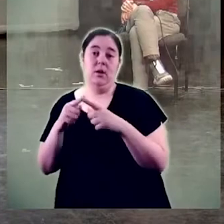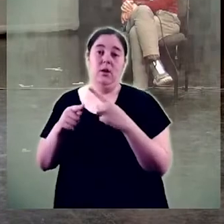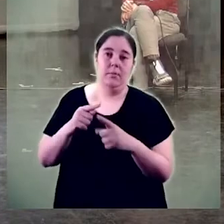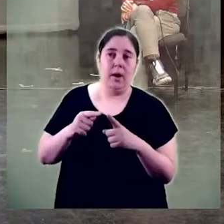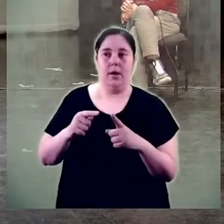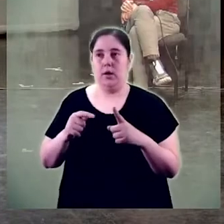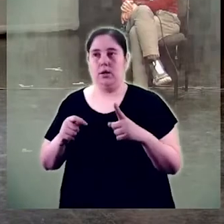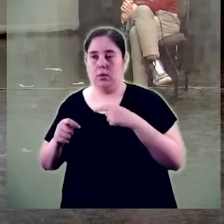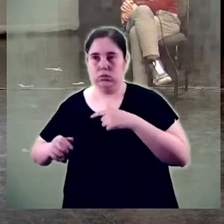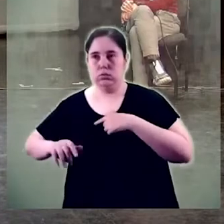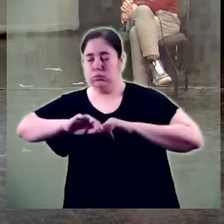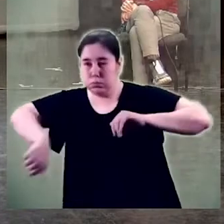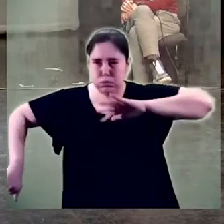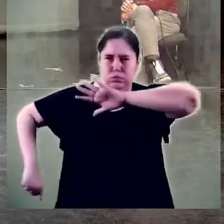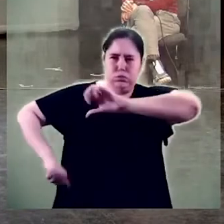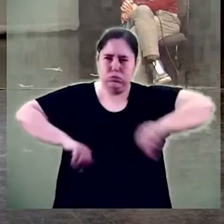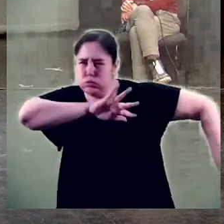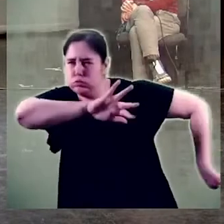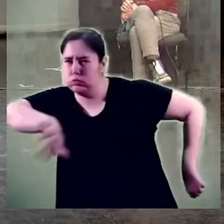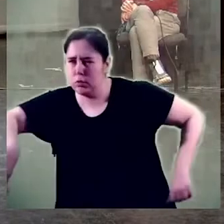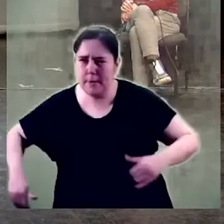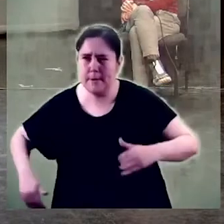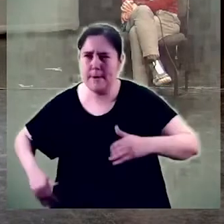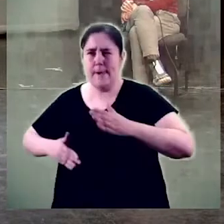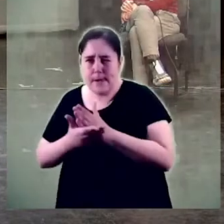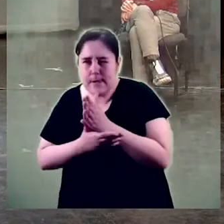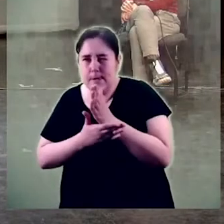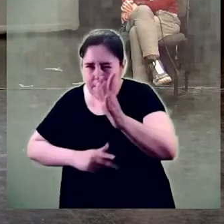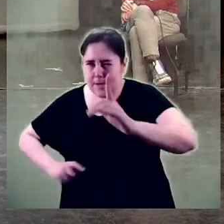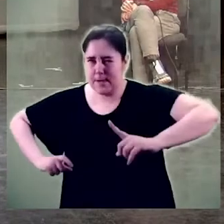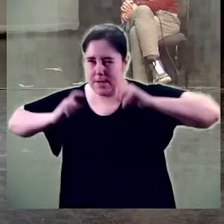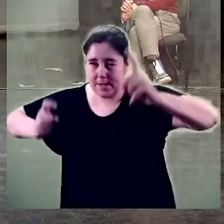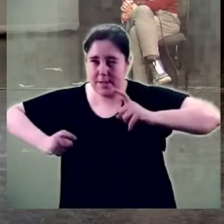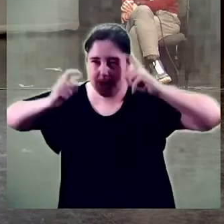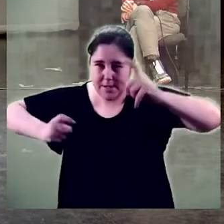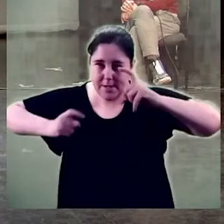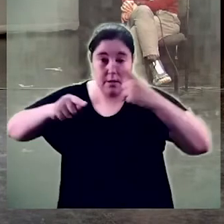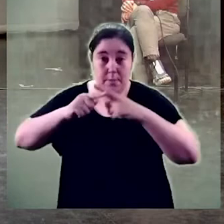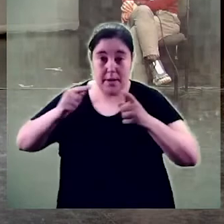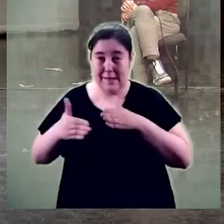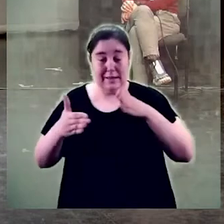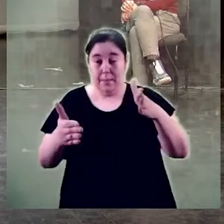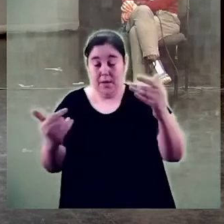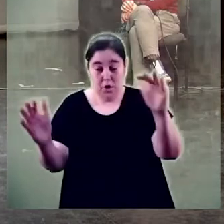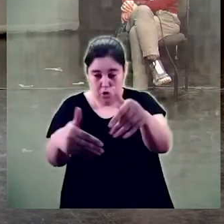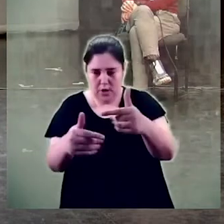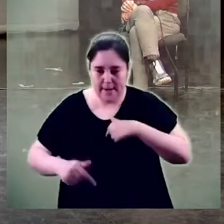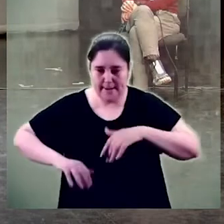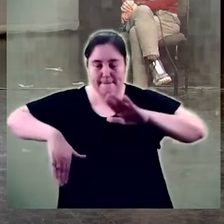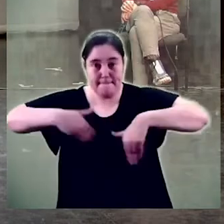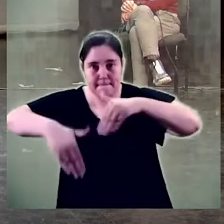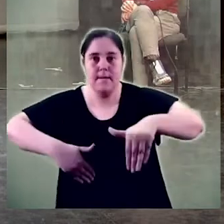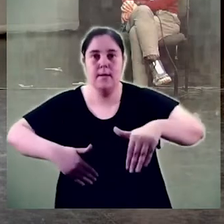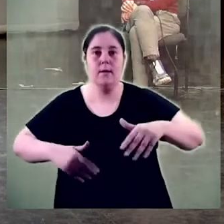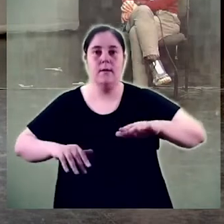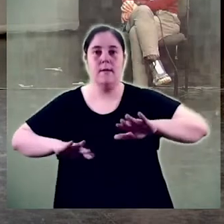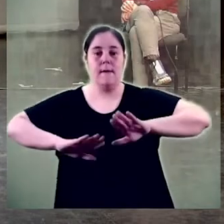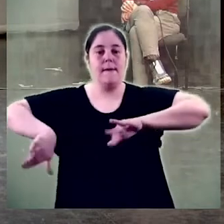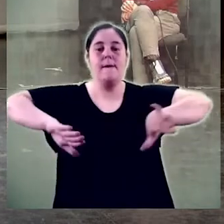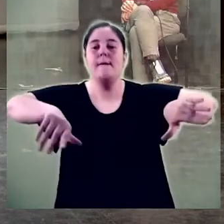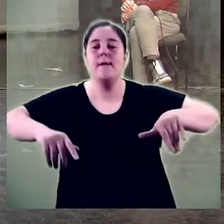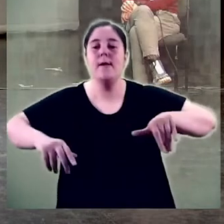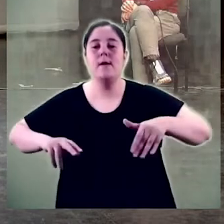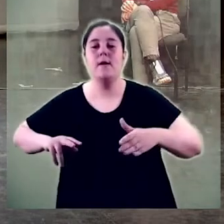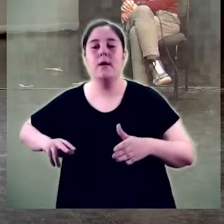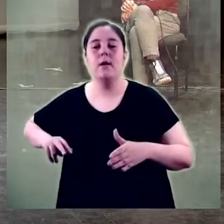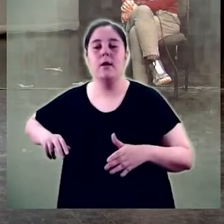matxete trencant branques i fent coses si no hi ha camí no hi ha asfalt no hi ha res però després la satisfacció de mirar enrere